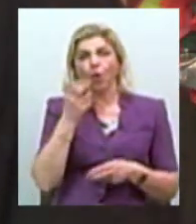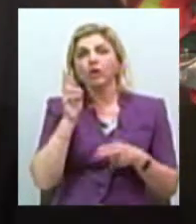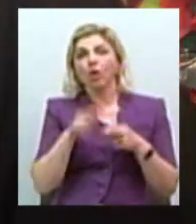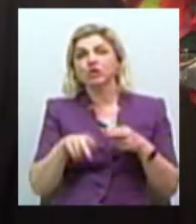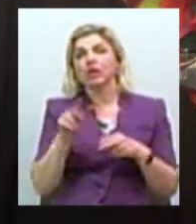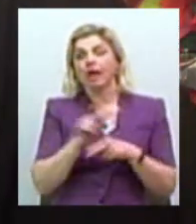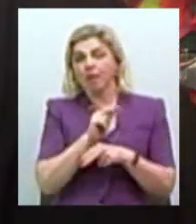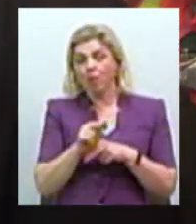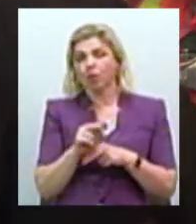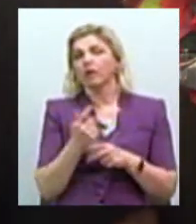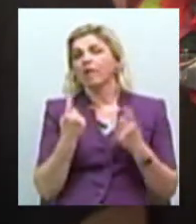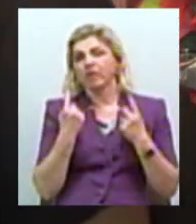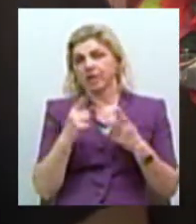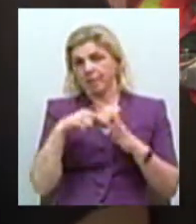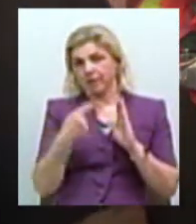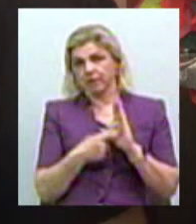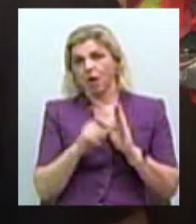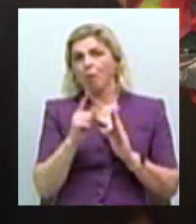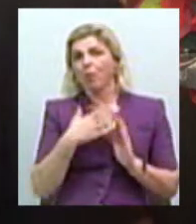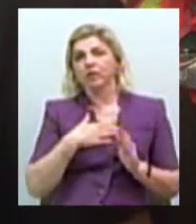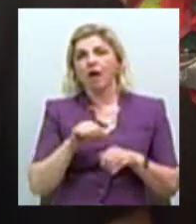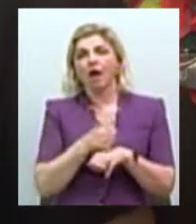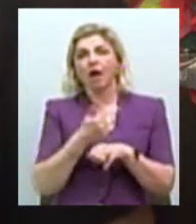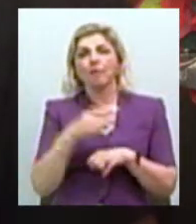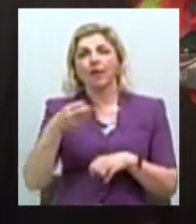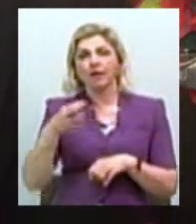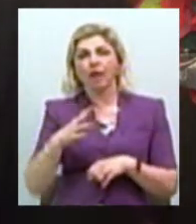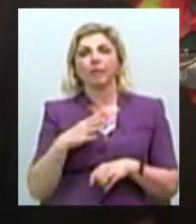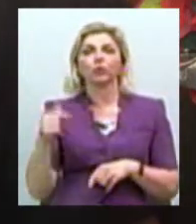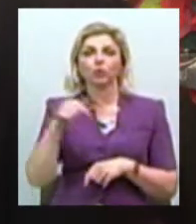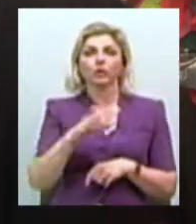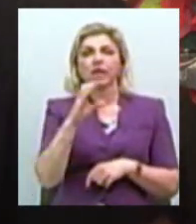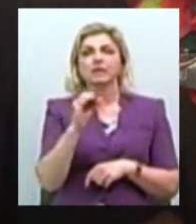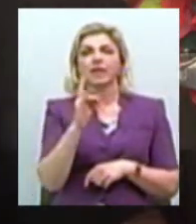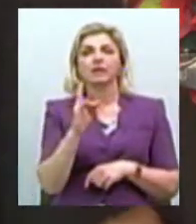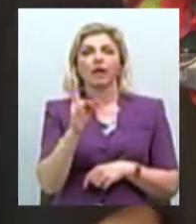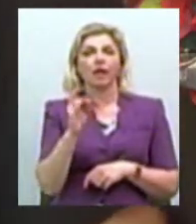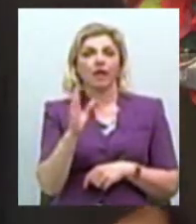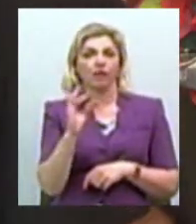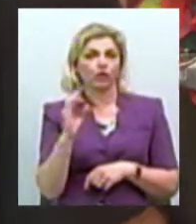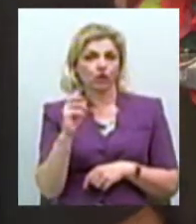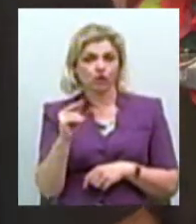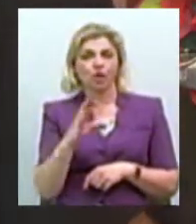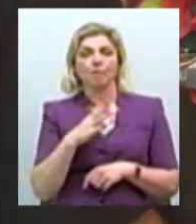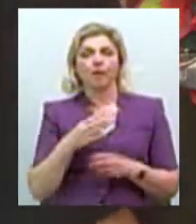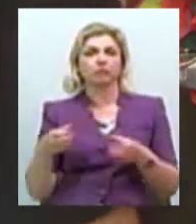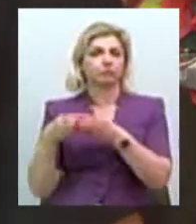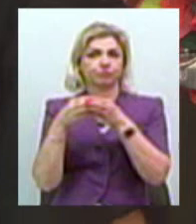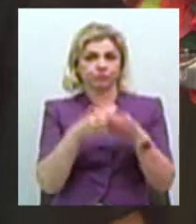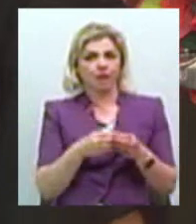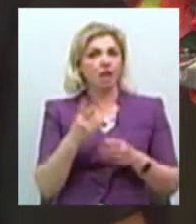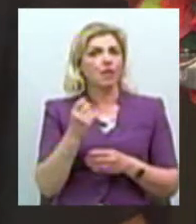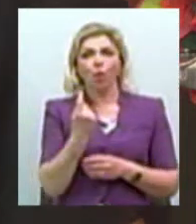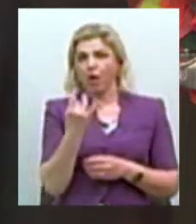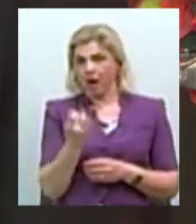велике питання. Чому? Тому що наша мерія, була у нас Сенкевич, була у нас делегація, не один раз